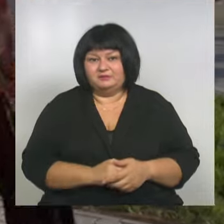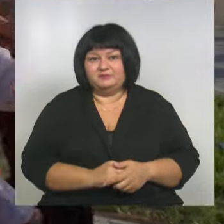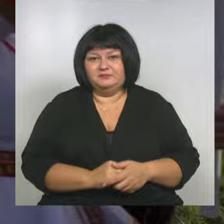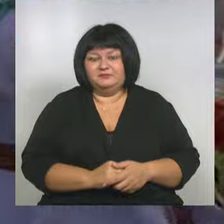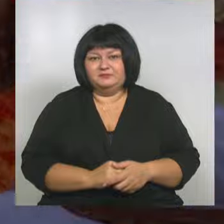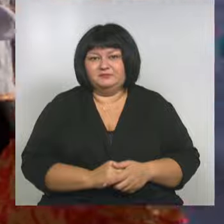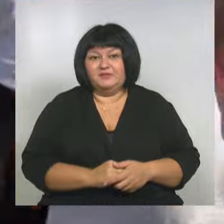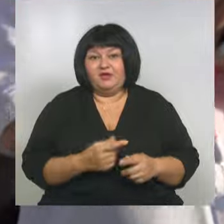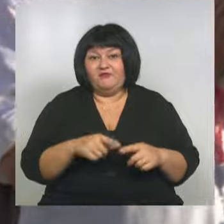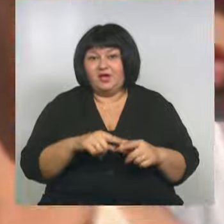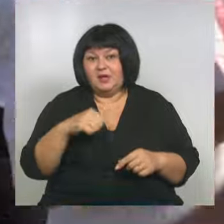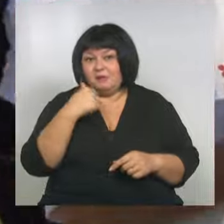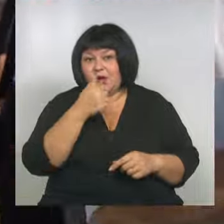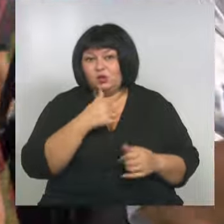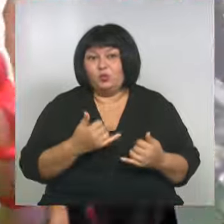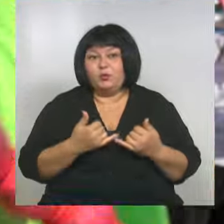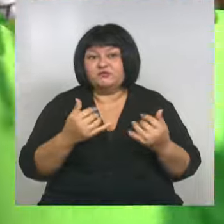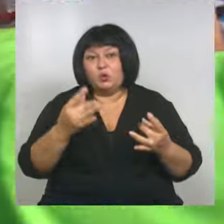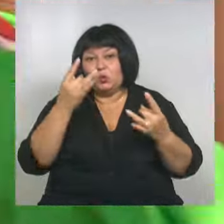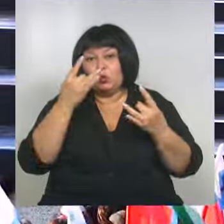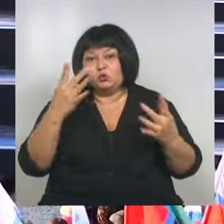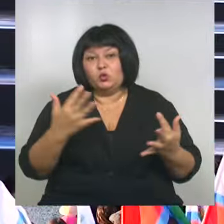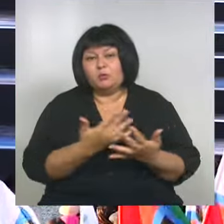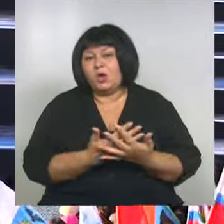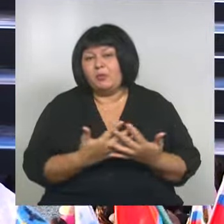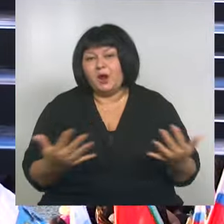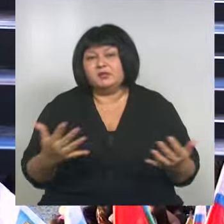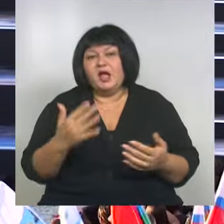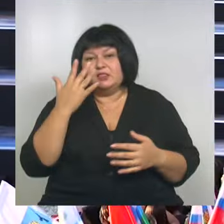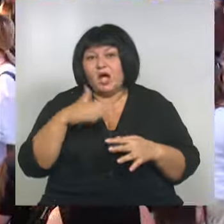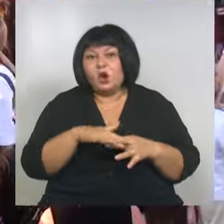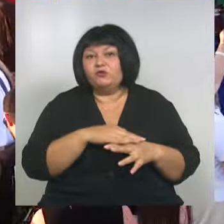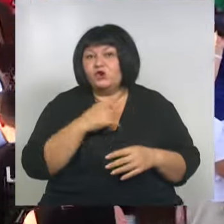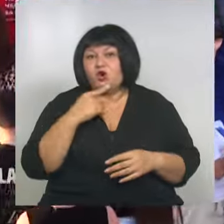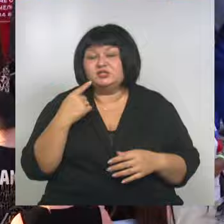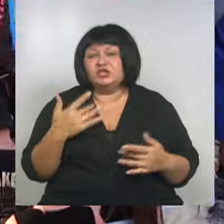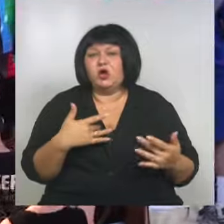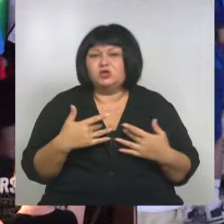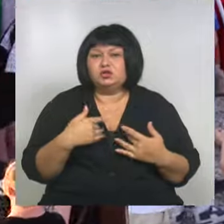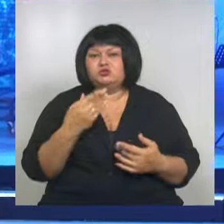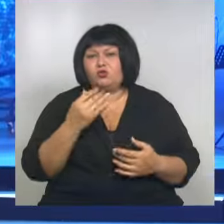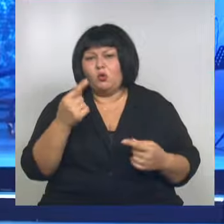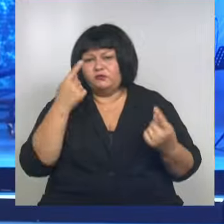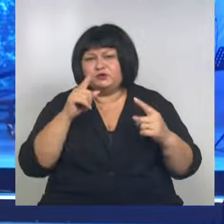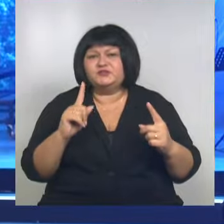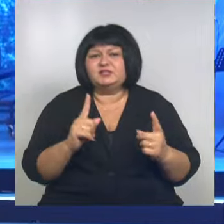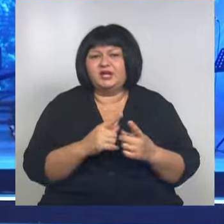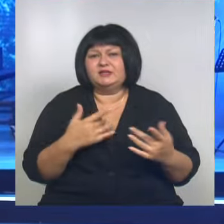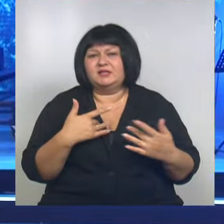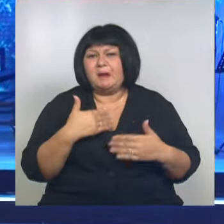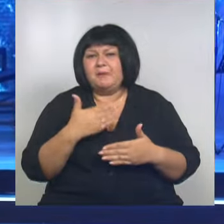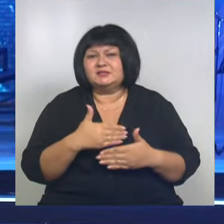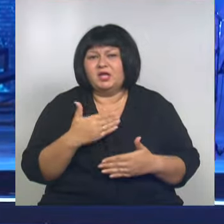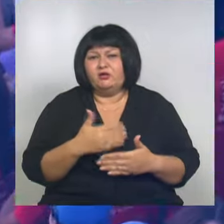В этом году его посвятили культурному многообразию народов России. Концерты, шоу, творческие встречи, театральные